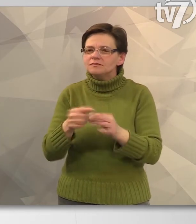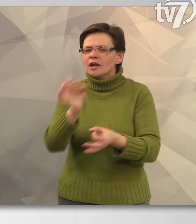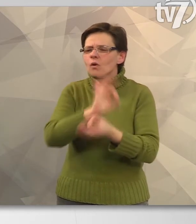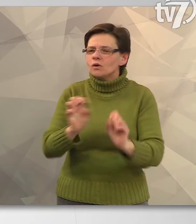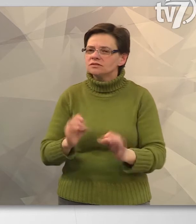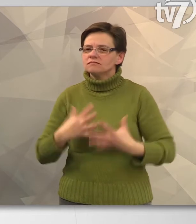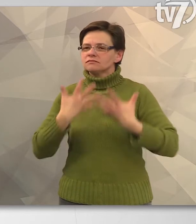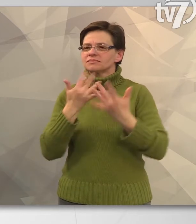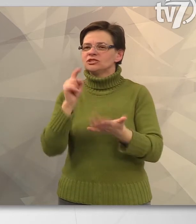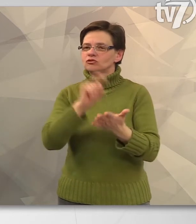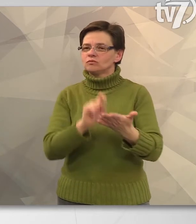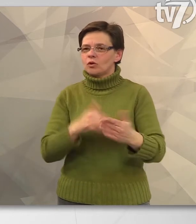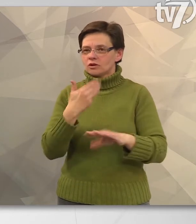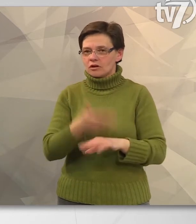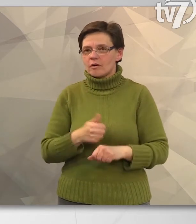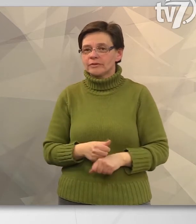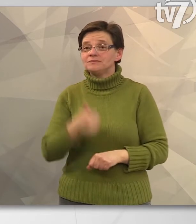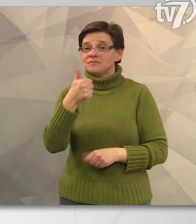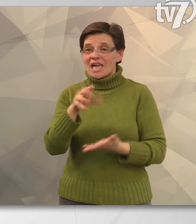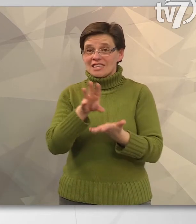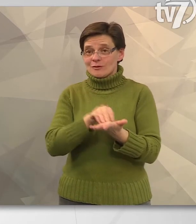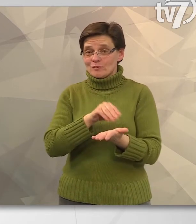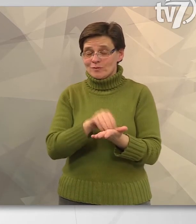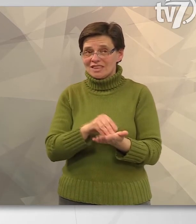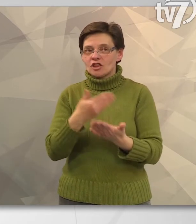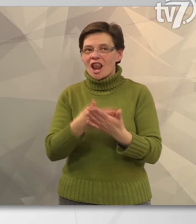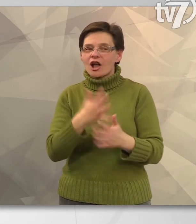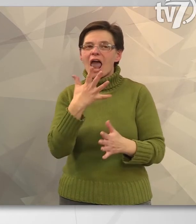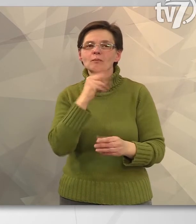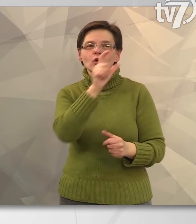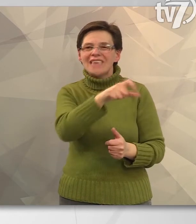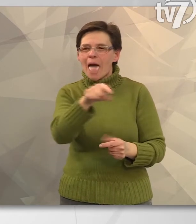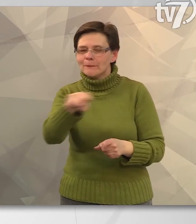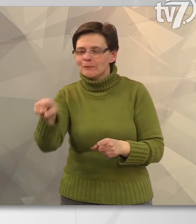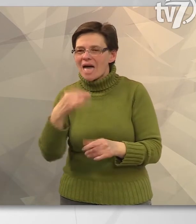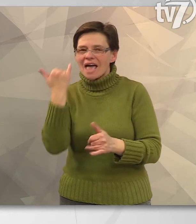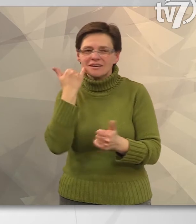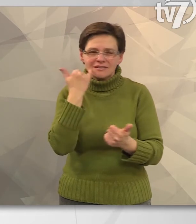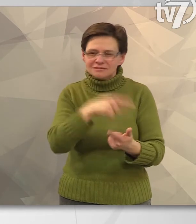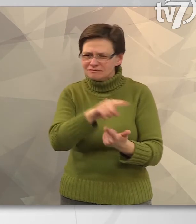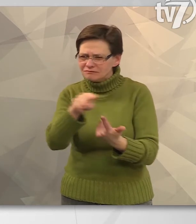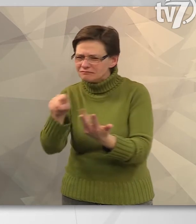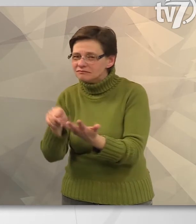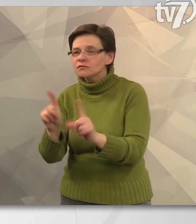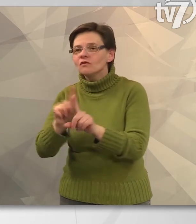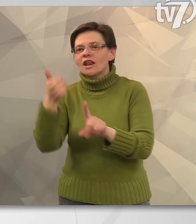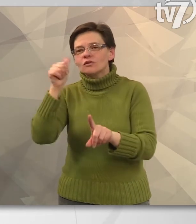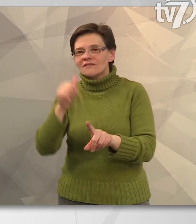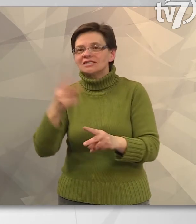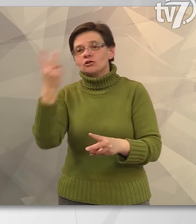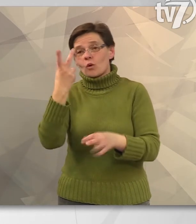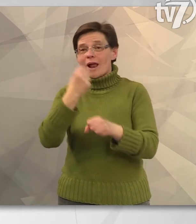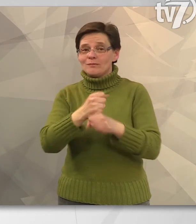textúrát és az összbenyomást is pontozzák. Egy mintát azt legalább öt ember kóstol meg, tehát van egy